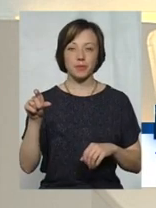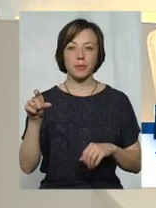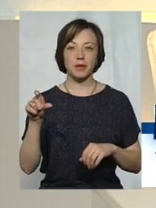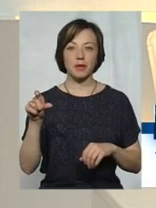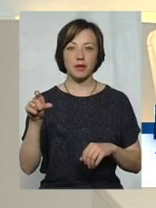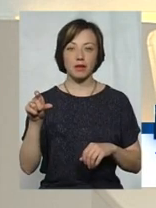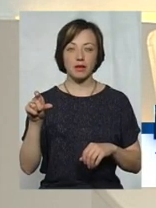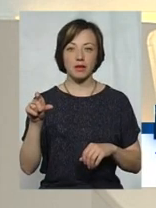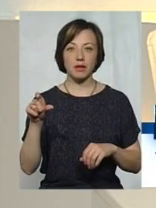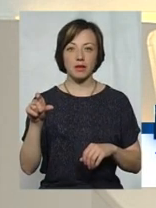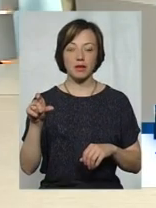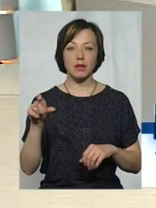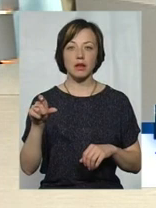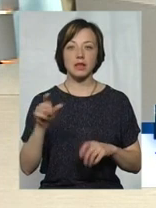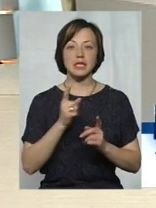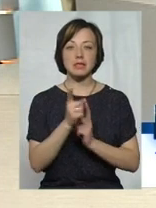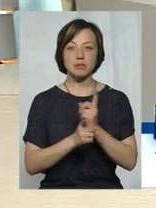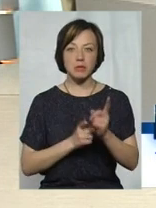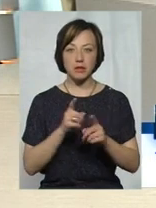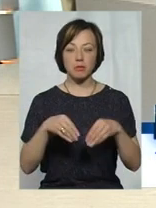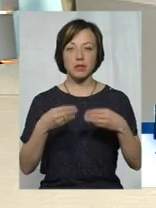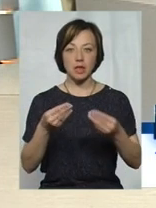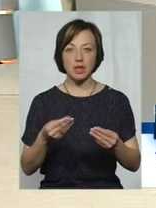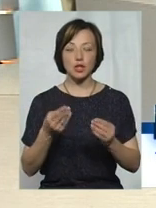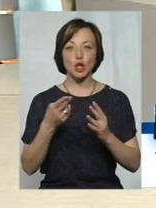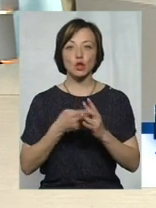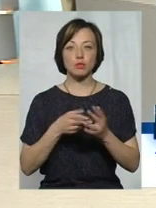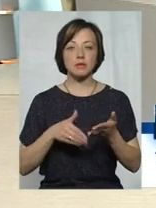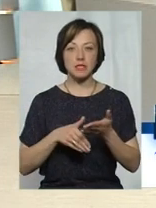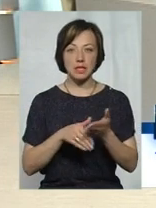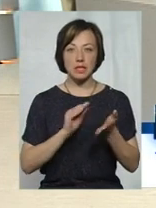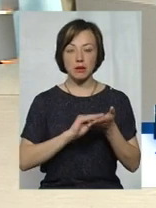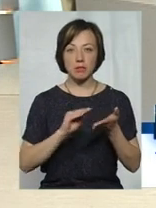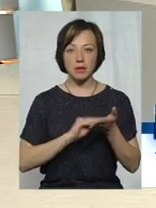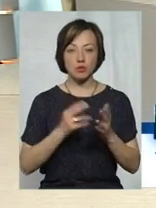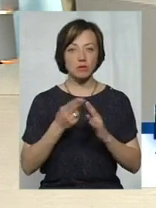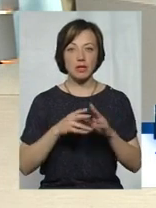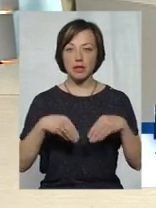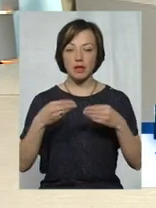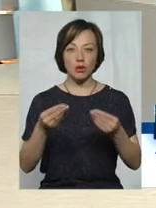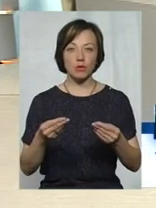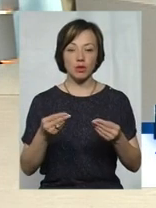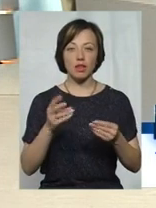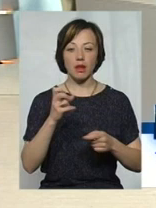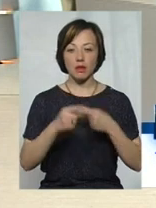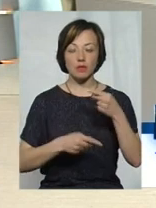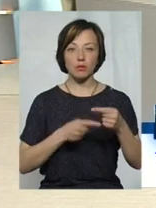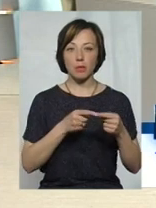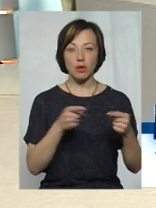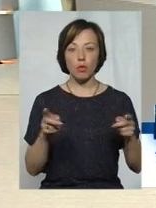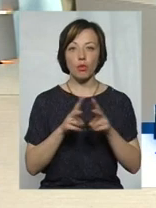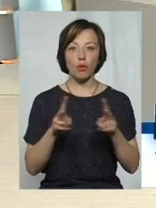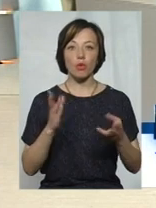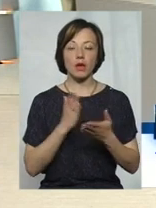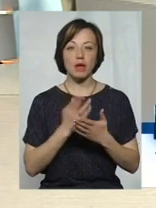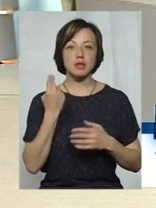Україні набули чинності зміни ще до призначення субсидій. Написано, субсидії не призначатимуть на наступний період тим, у